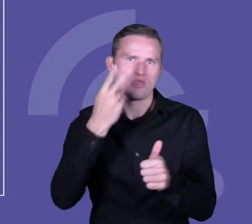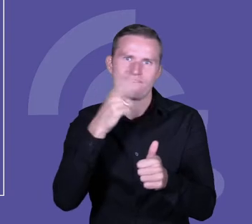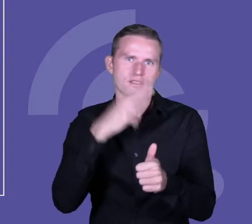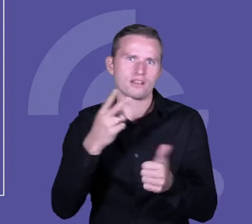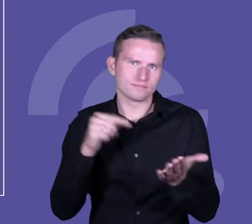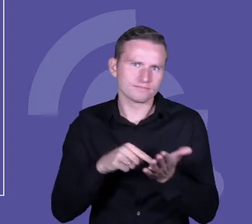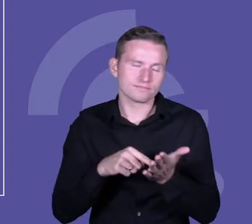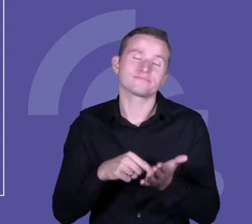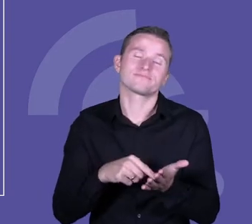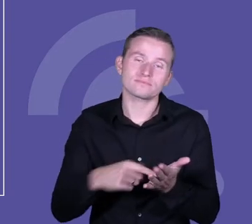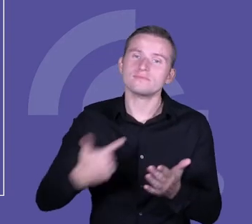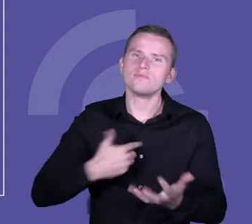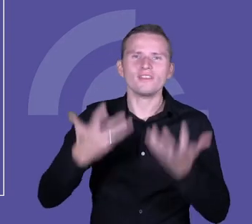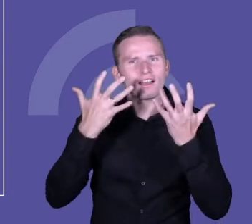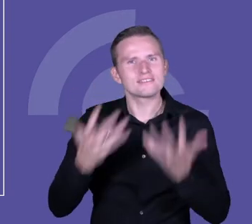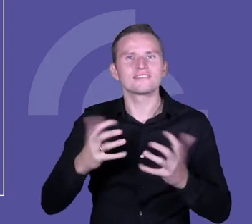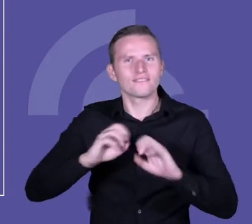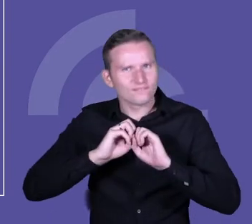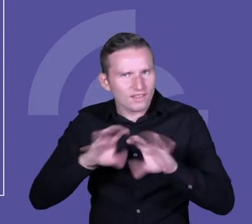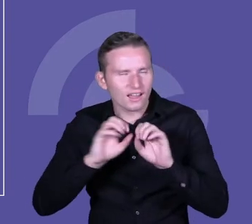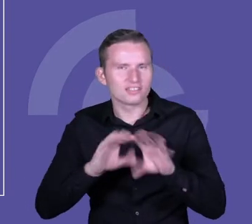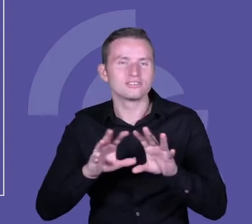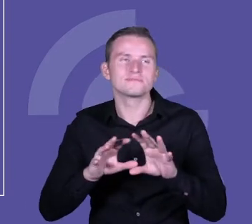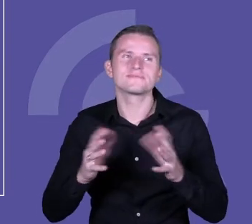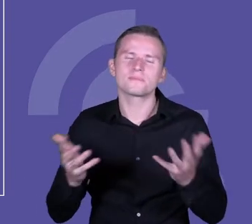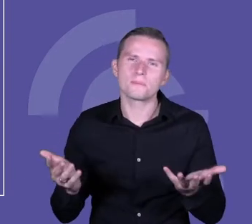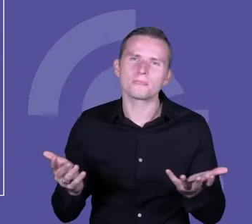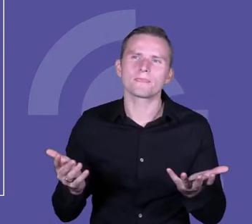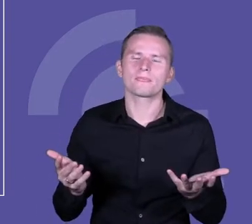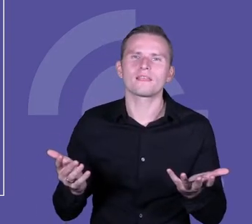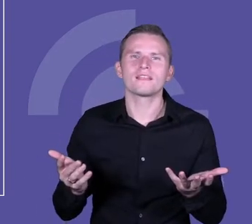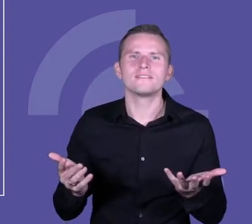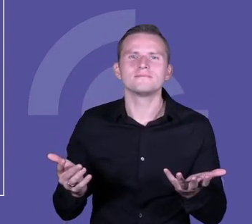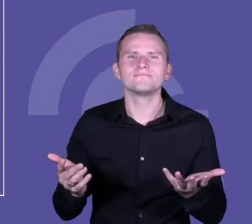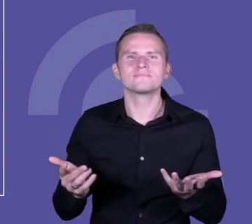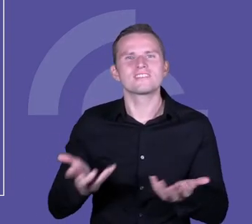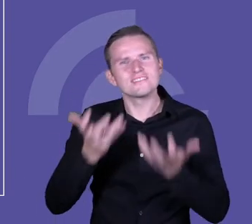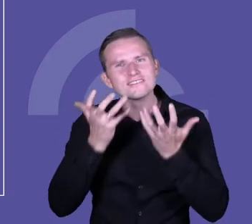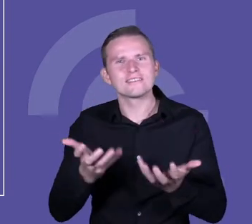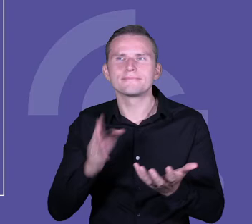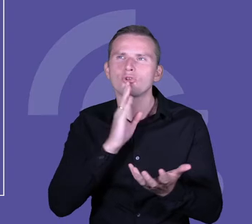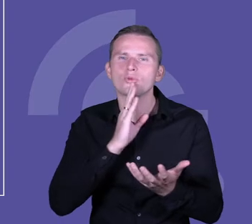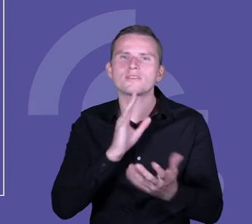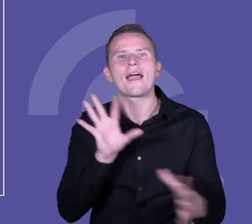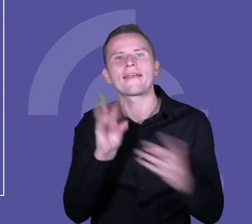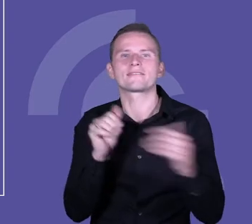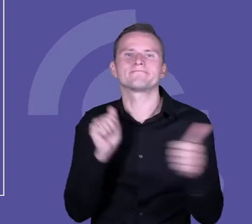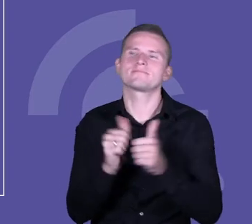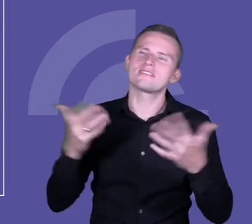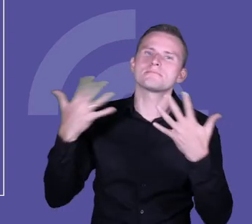poświęcić uwagę takim opłotkom, czyli będę chciał Państwa zabrać na taki spacer, żebyśmy